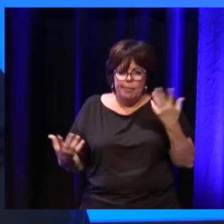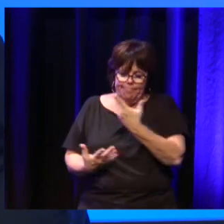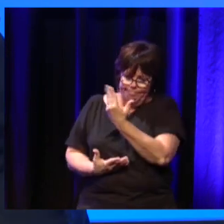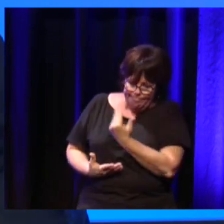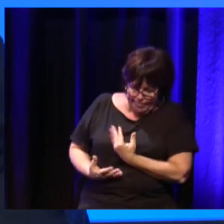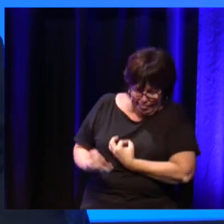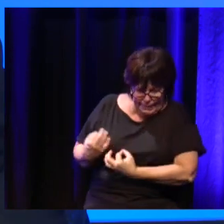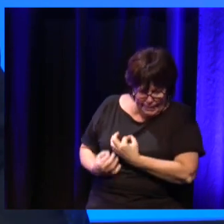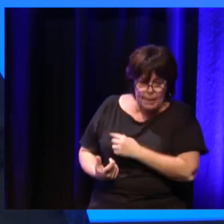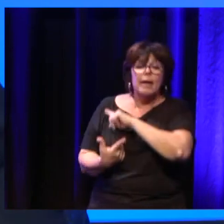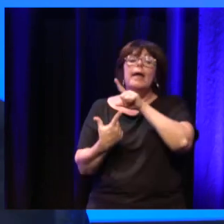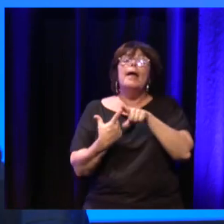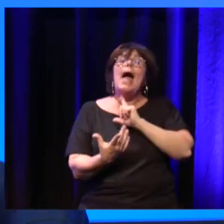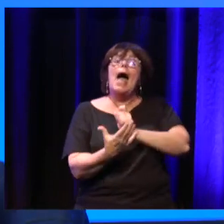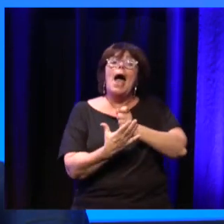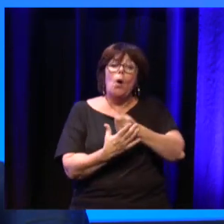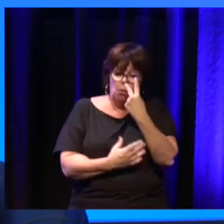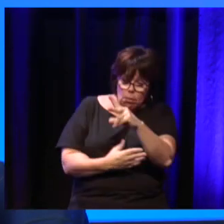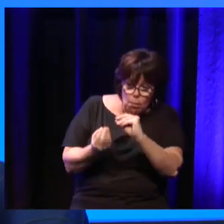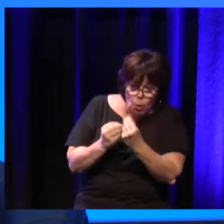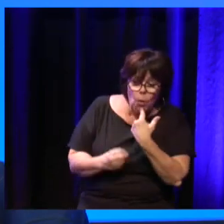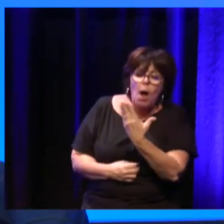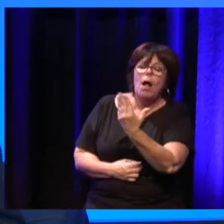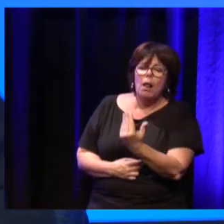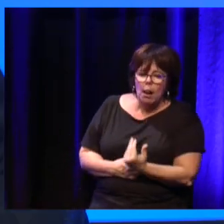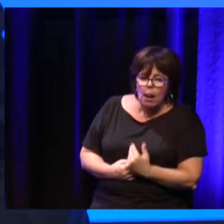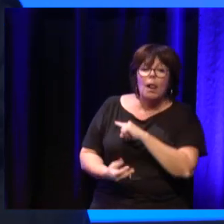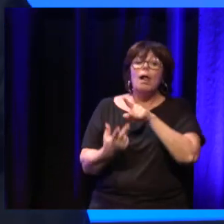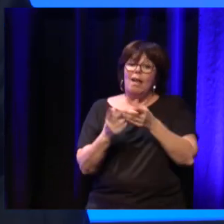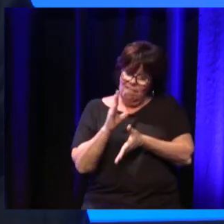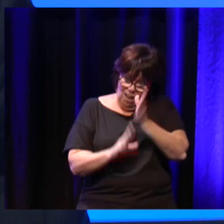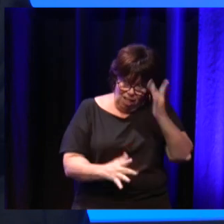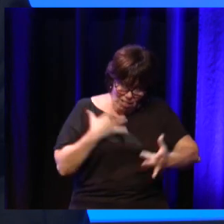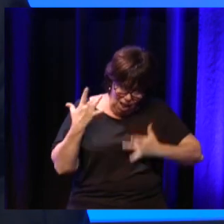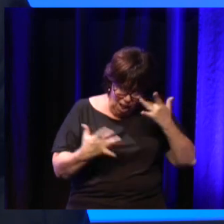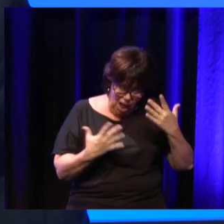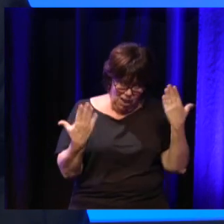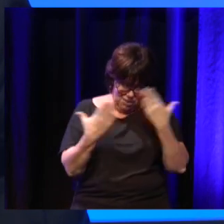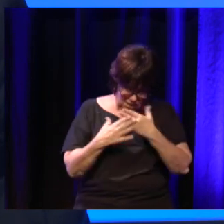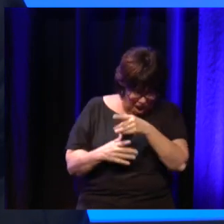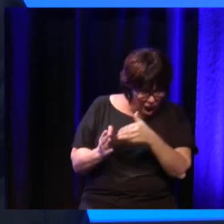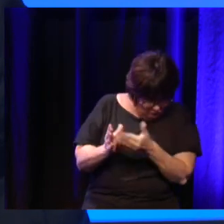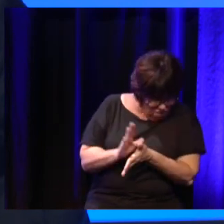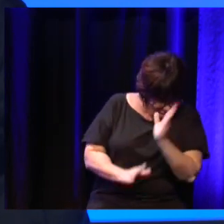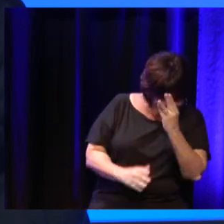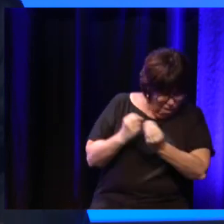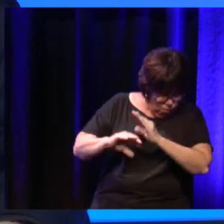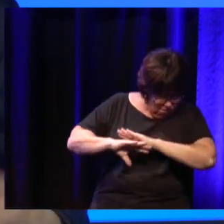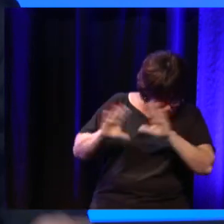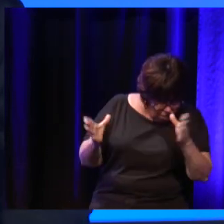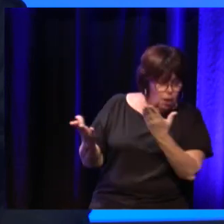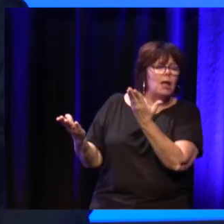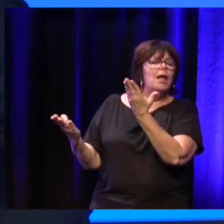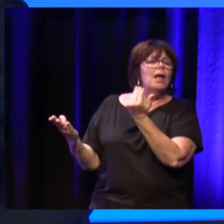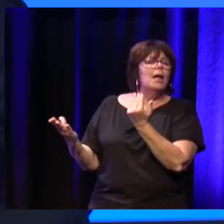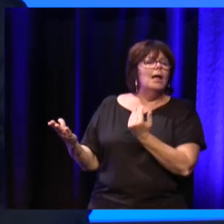problème ? Quand vous allez au théâtre, au cinéma, est-ce que vous y allez encore et pourquoi vous n'y allez plus ? Bref, un